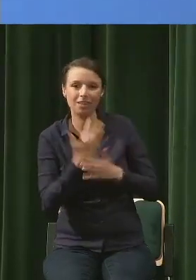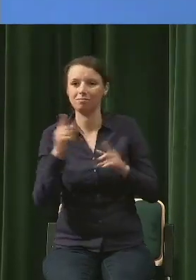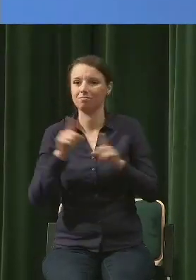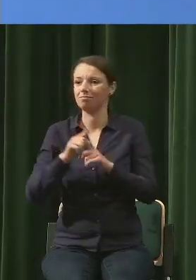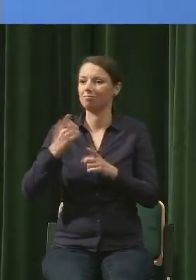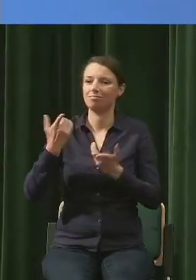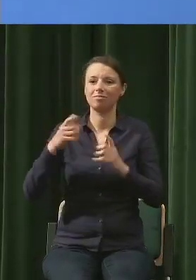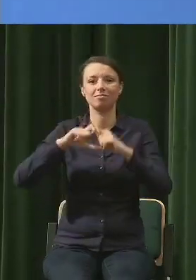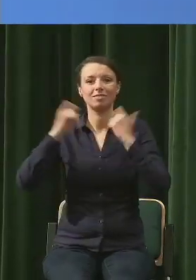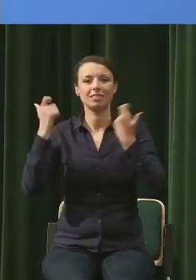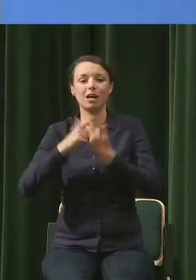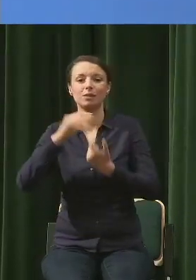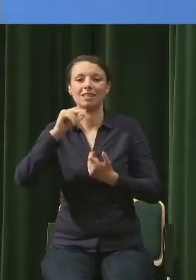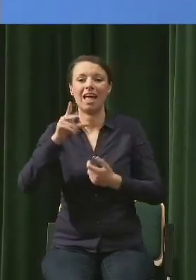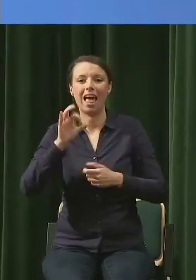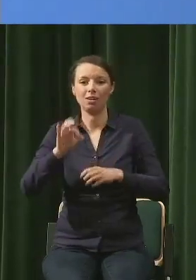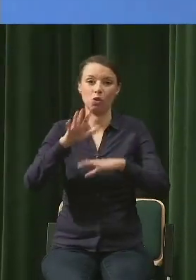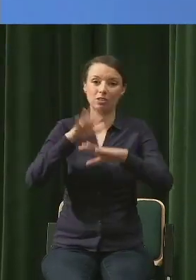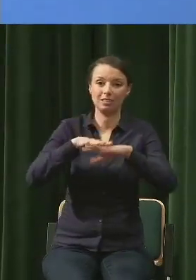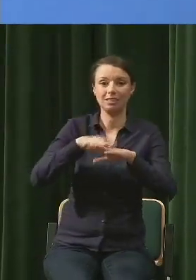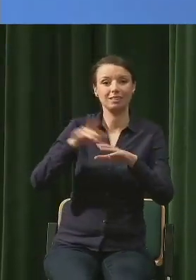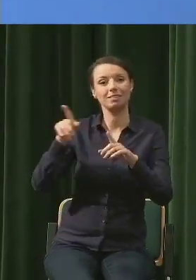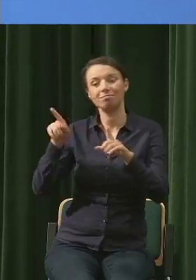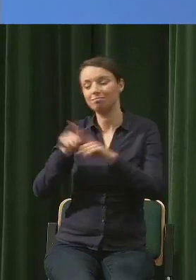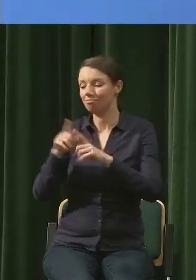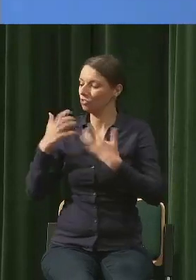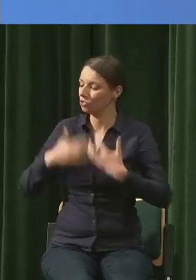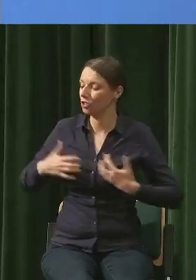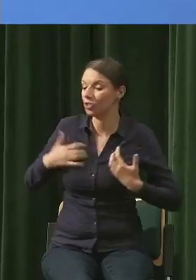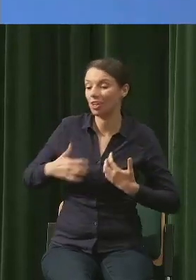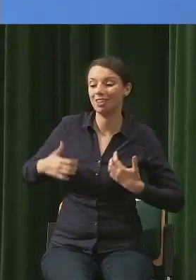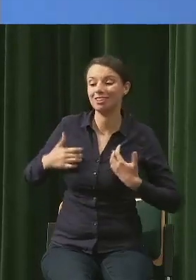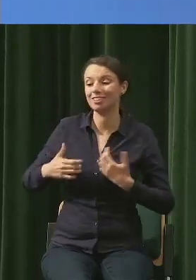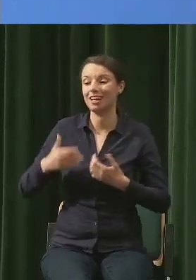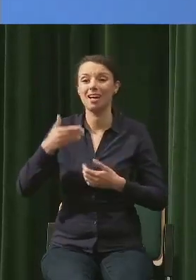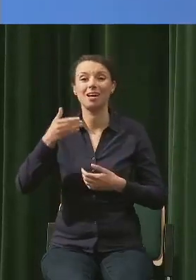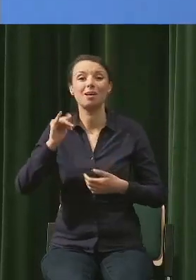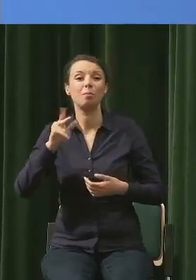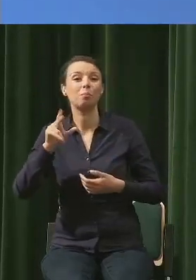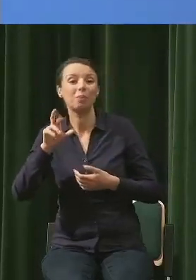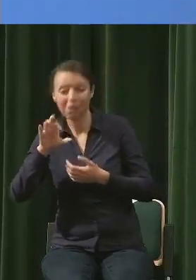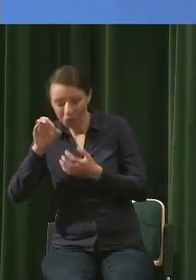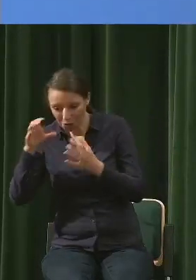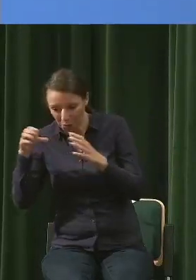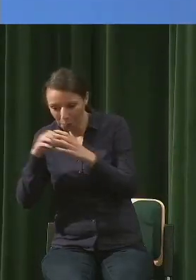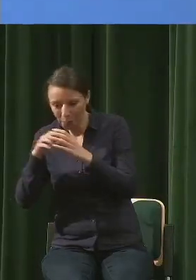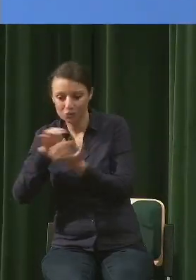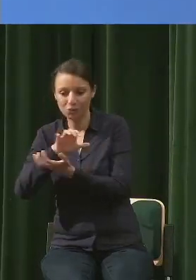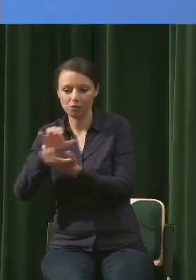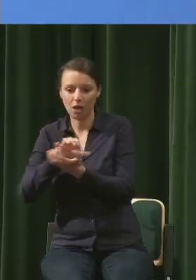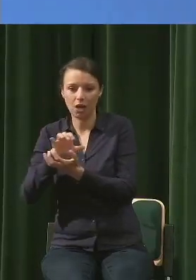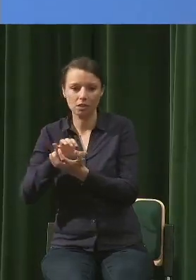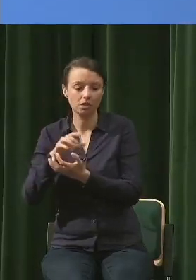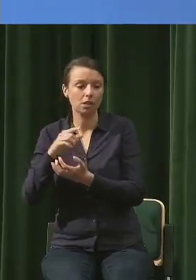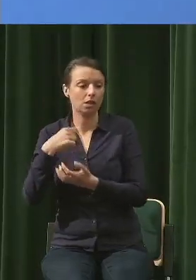obserwuję zwierzęta i mikroświat, który w tym jest i widzę, że jest bardzo źle